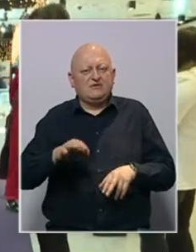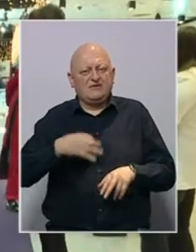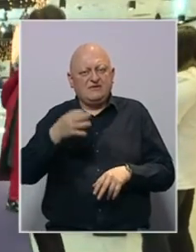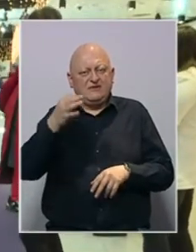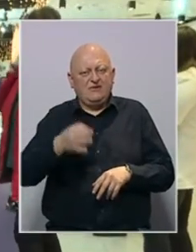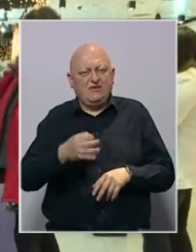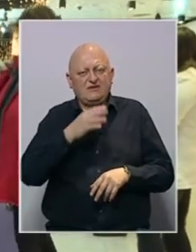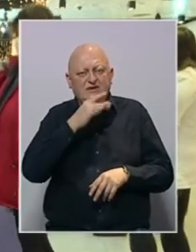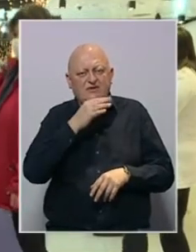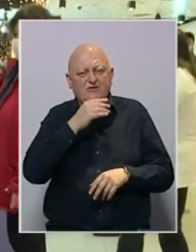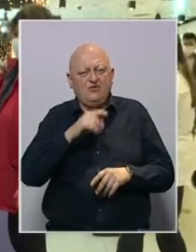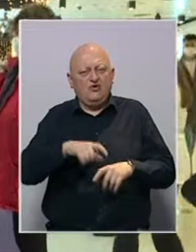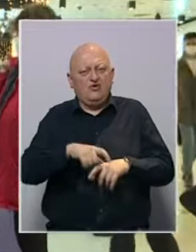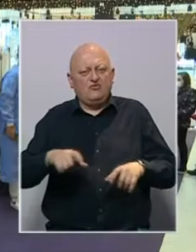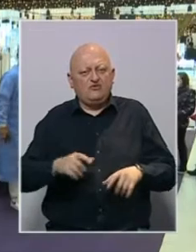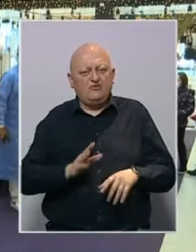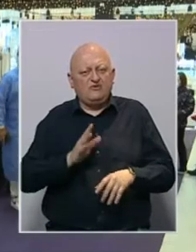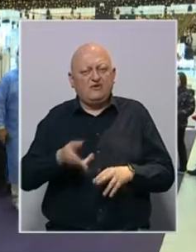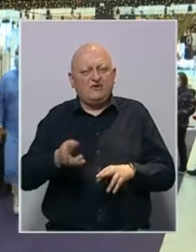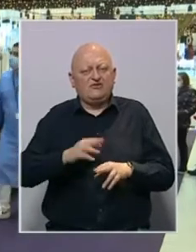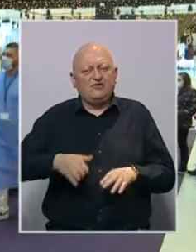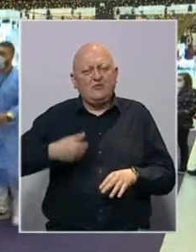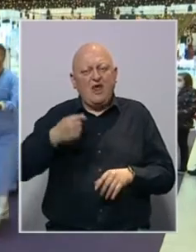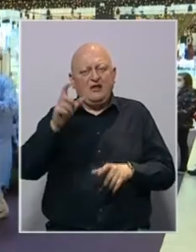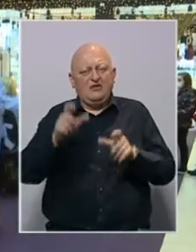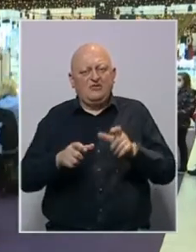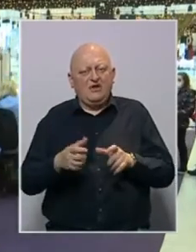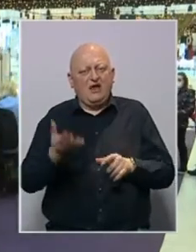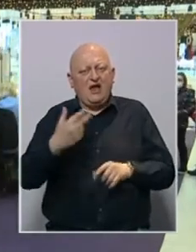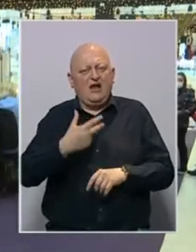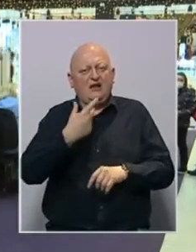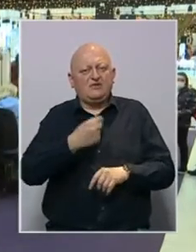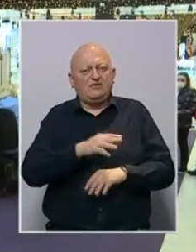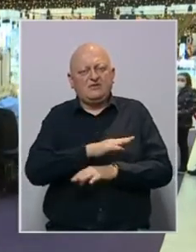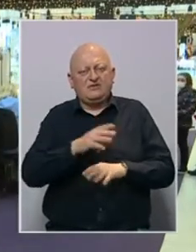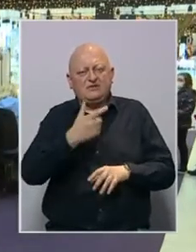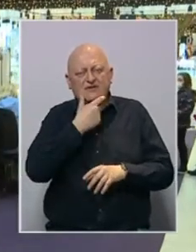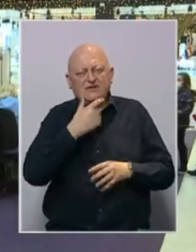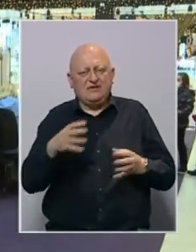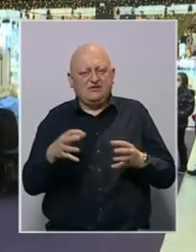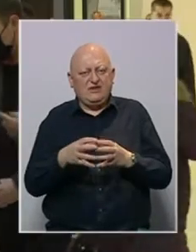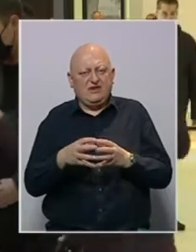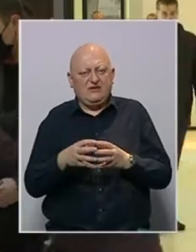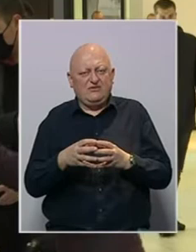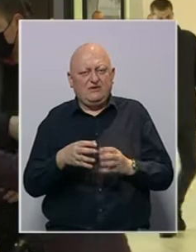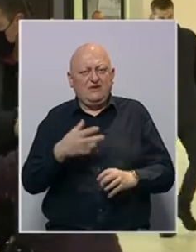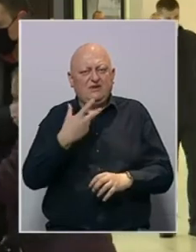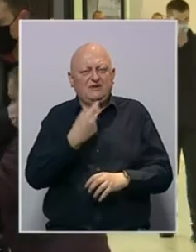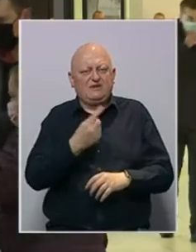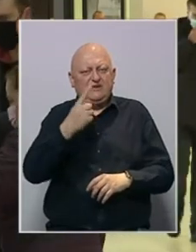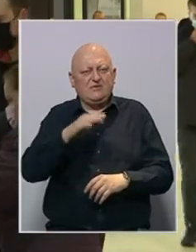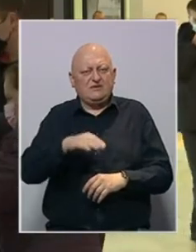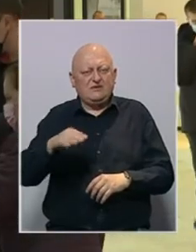Ministarstva zdravstva kantona Sarajevo, punkt su posjećivali najviše mladi ljudi, ali su cijepljene sve starostne kategorije.